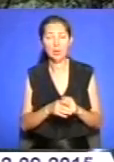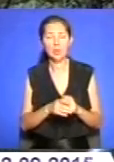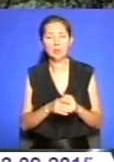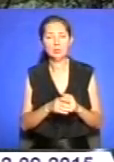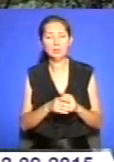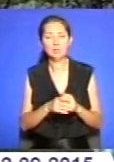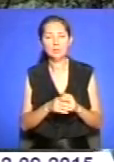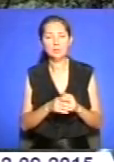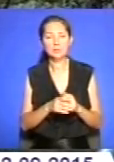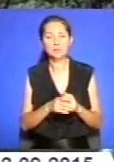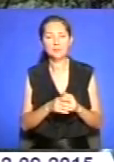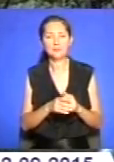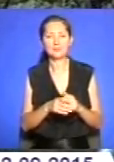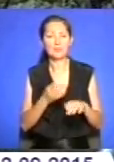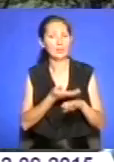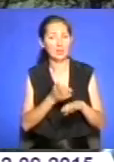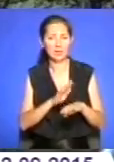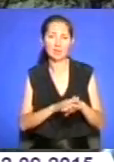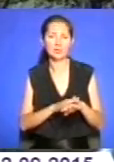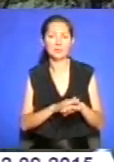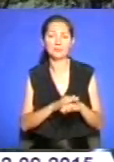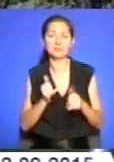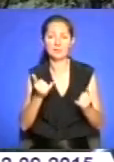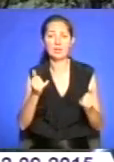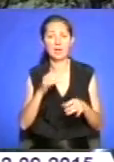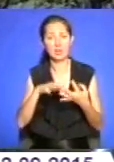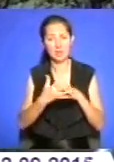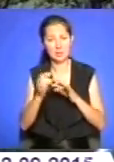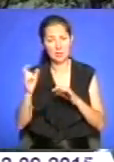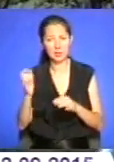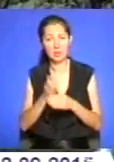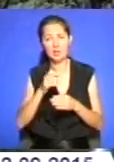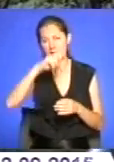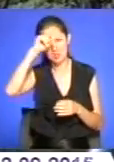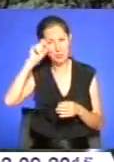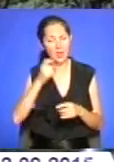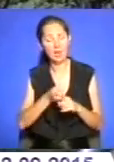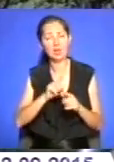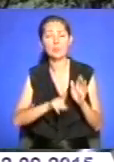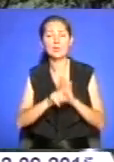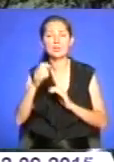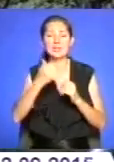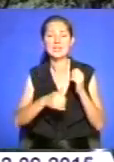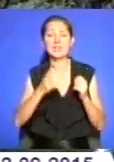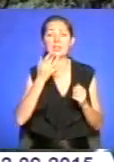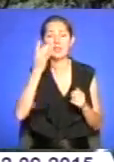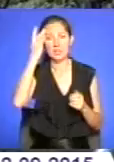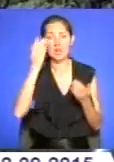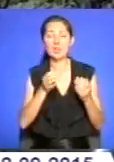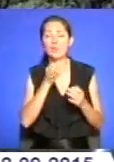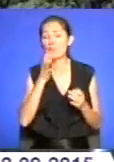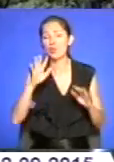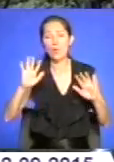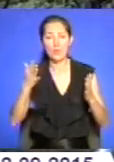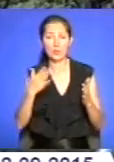роботі аграріїв, вдарила спека, яка була з середини літа, але в будь-якому